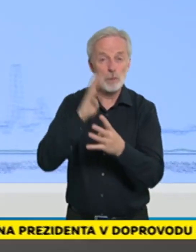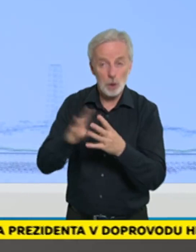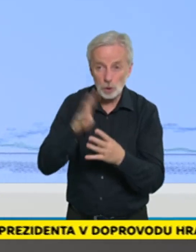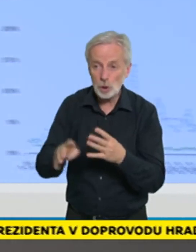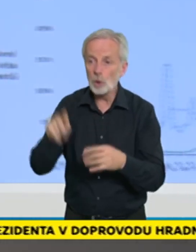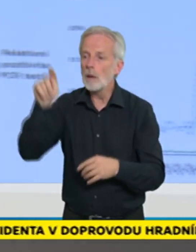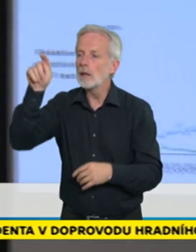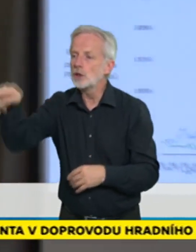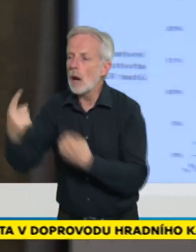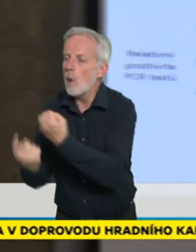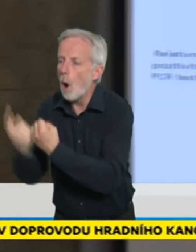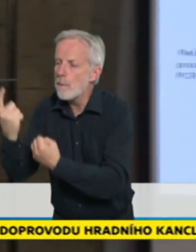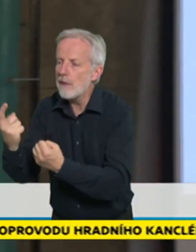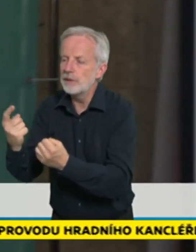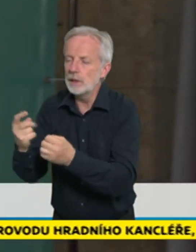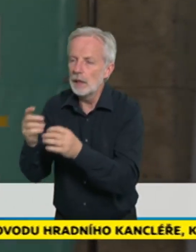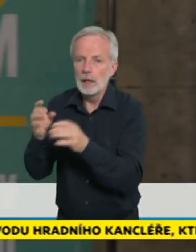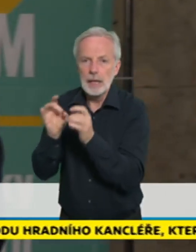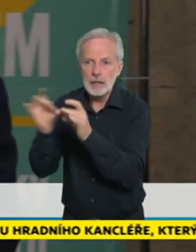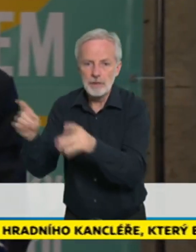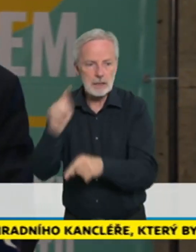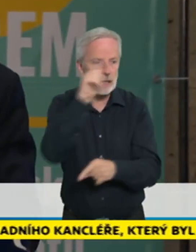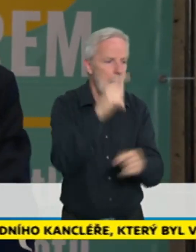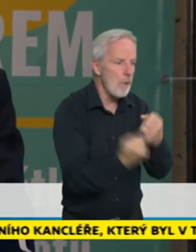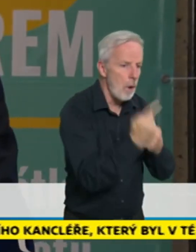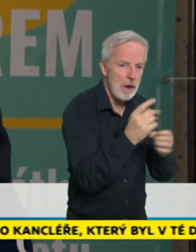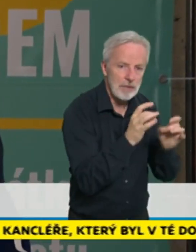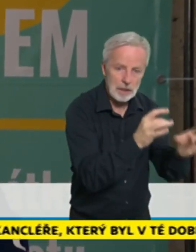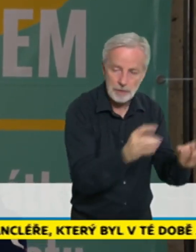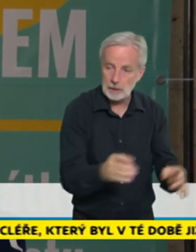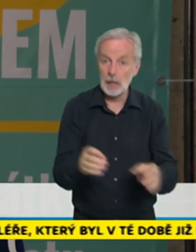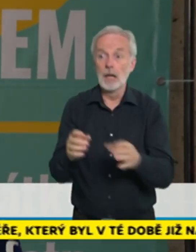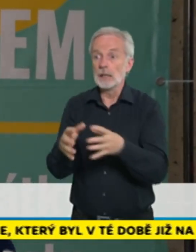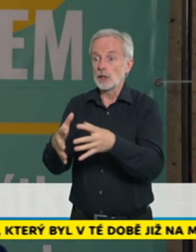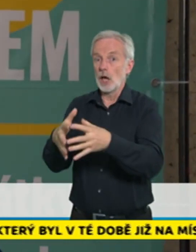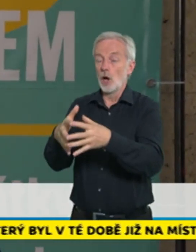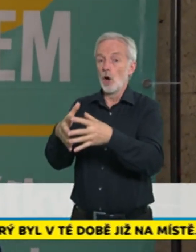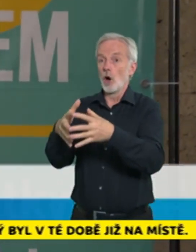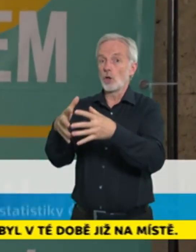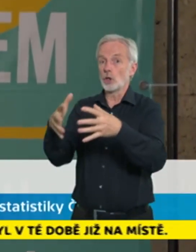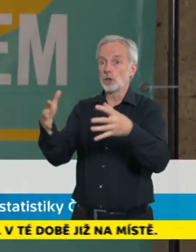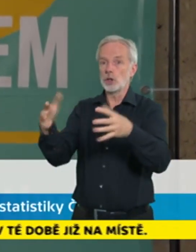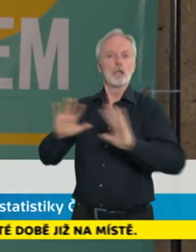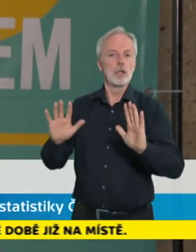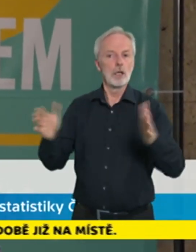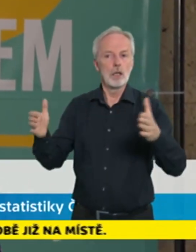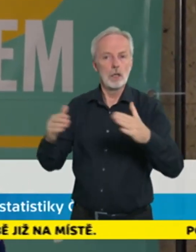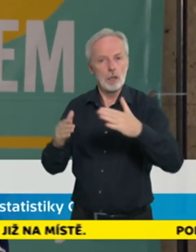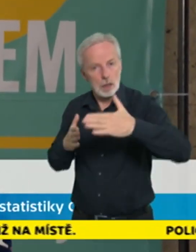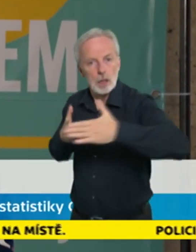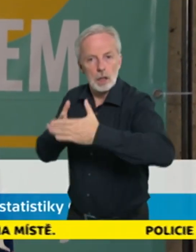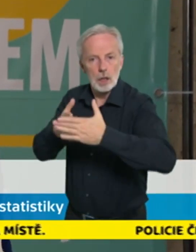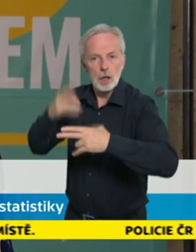tak vidíme, že ti nakažení třeba narostou po nějaké události nebo v nějakém klastru, ale v tom dalším sekundárním prstenci